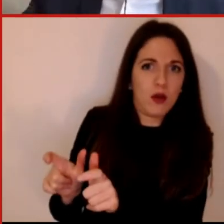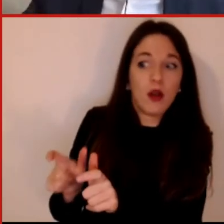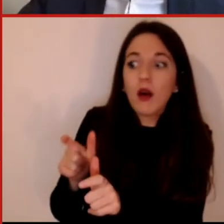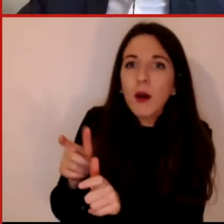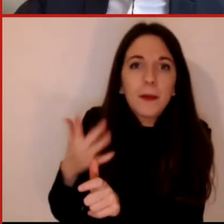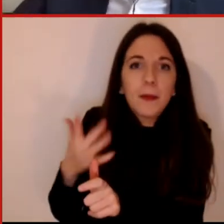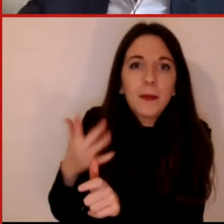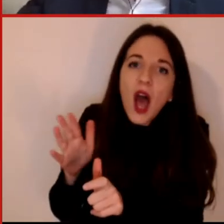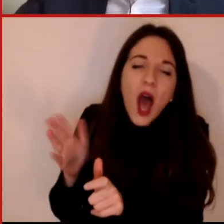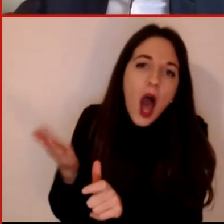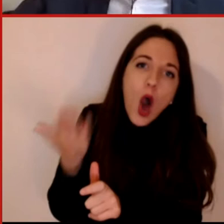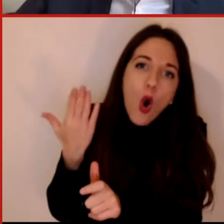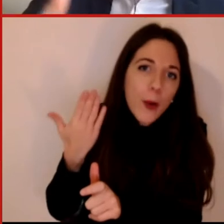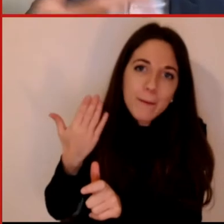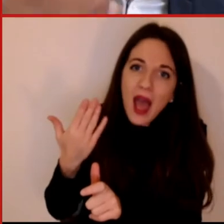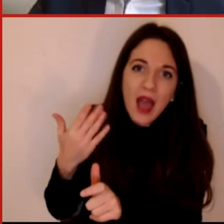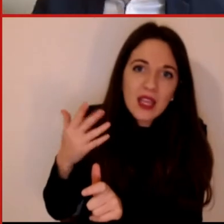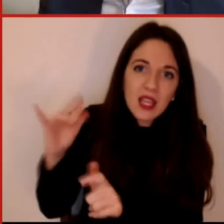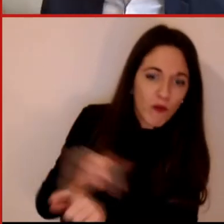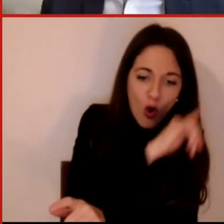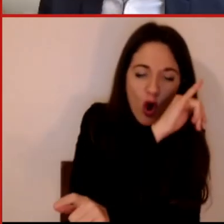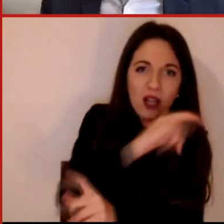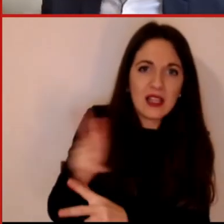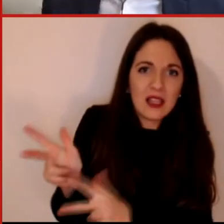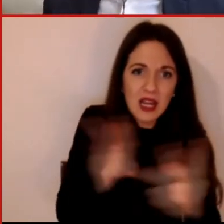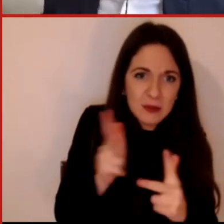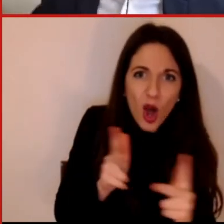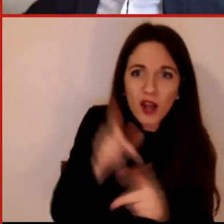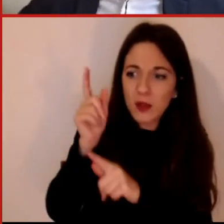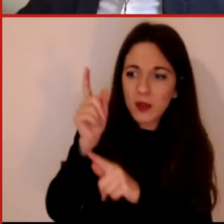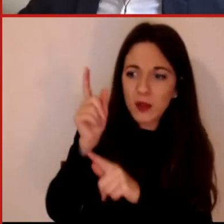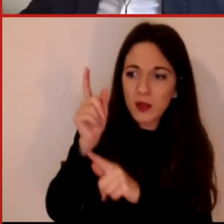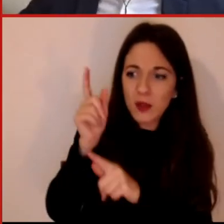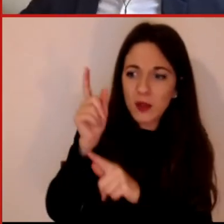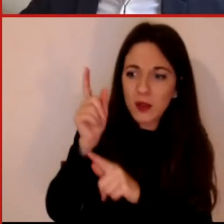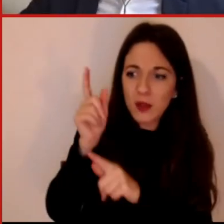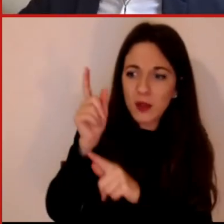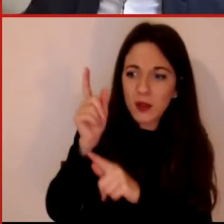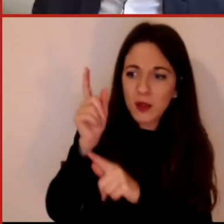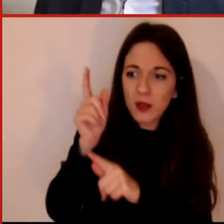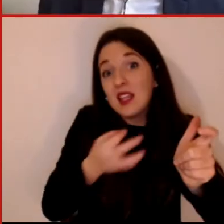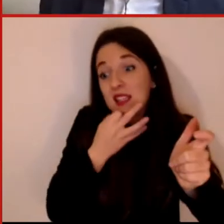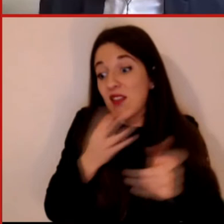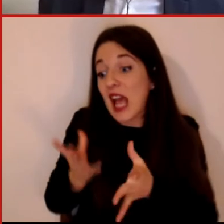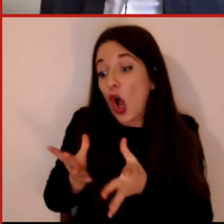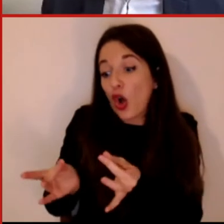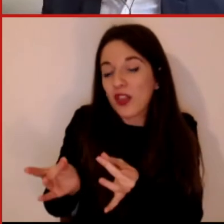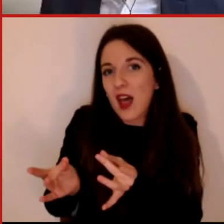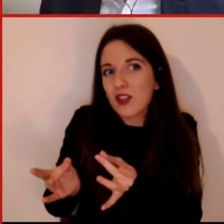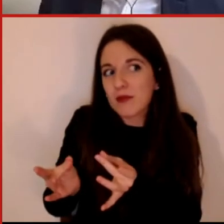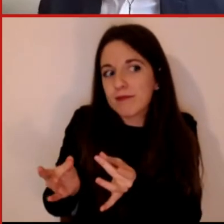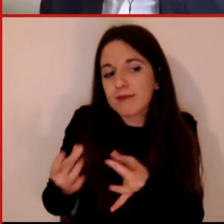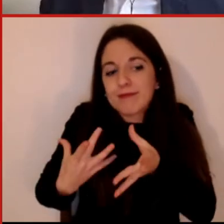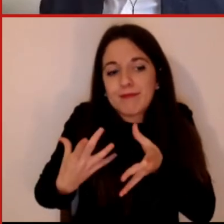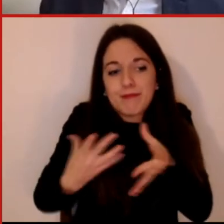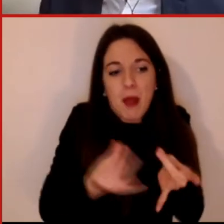lì anche altri viaggiatori che stanno facendo fondamentalmente diffondere l'epidemia a livello globale in un modo che però non è visibile